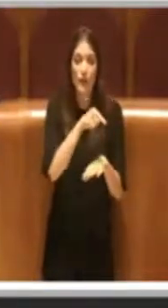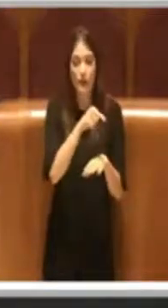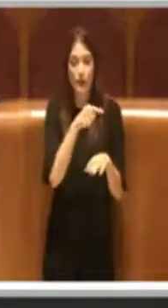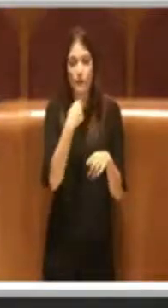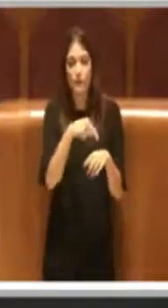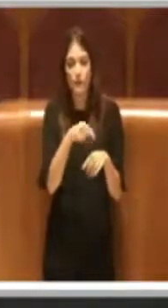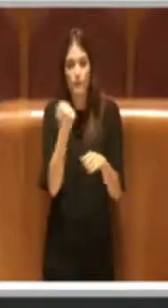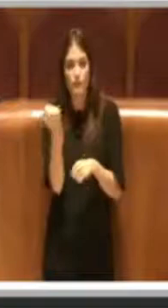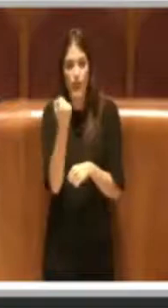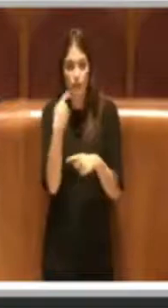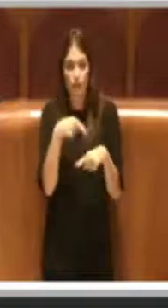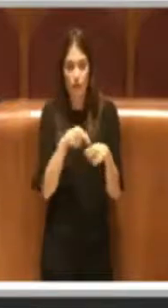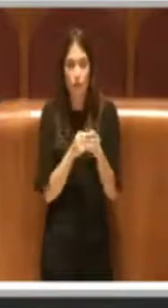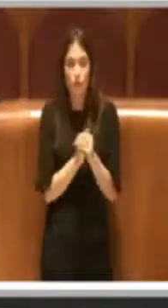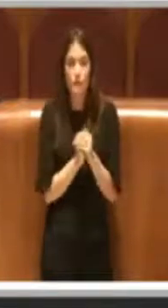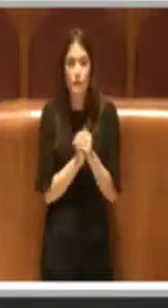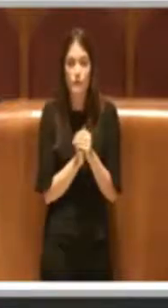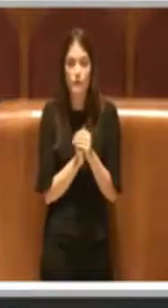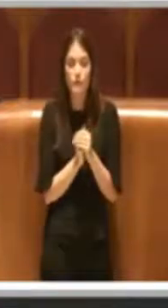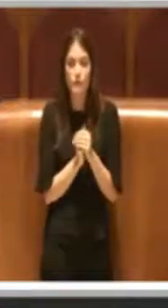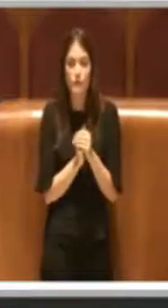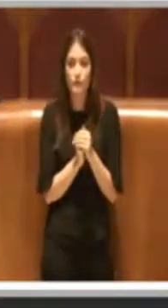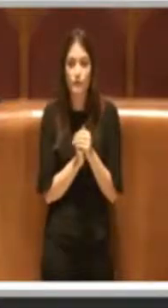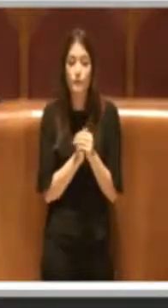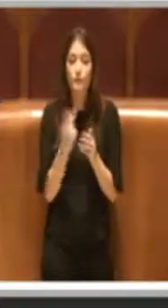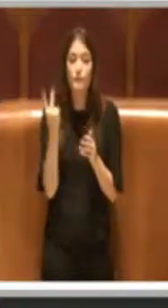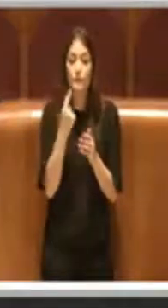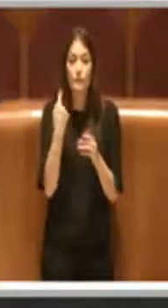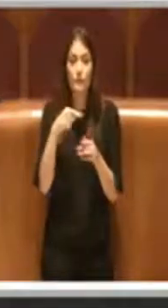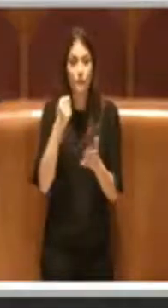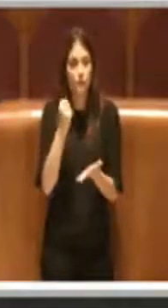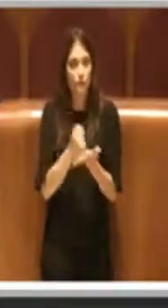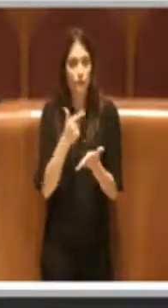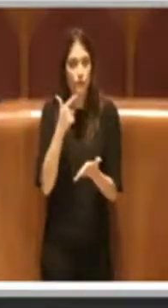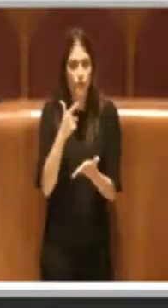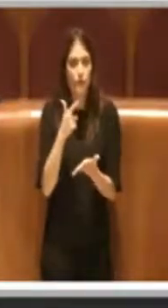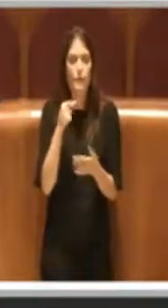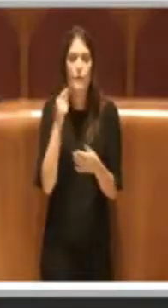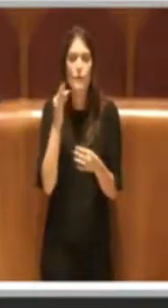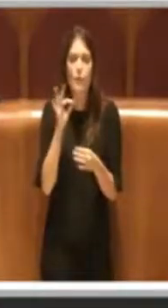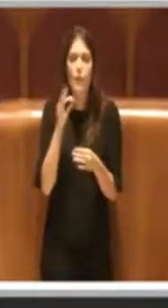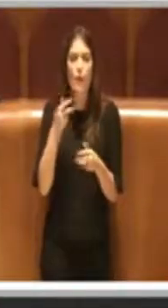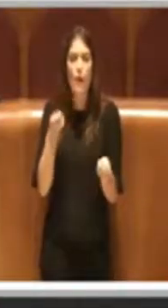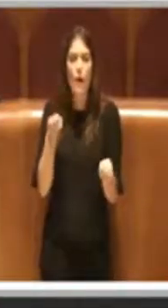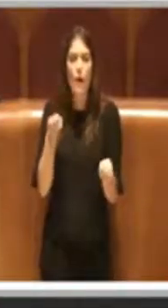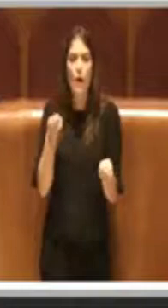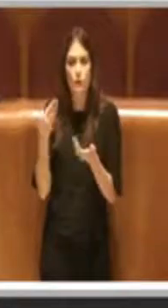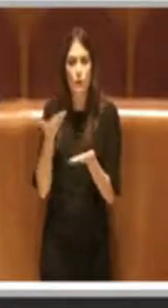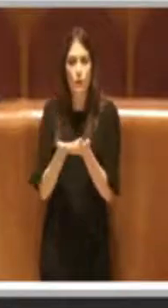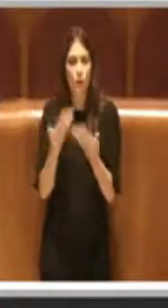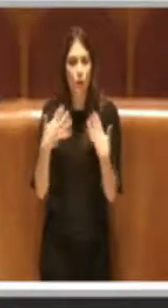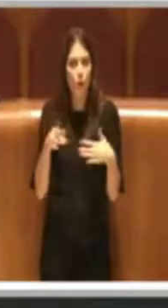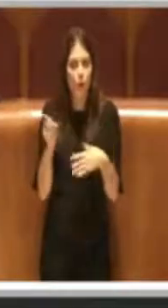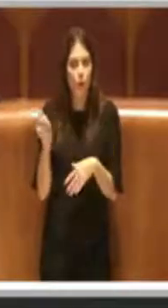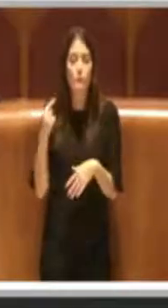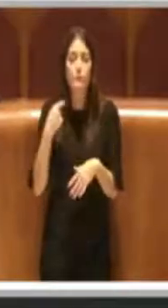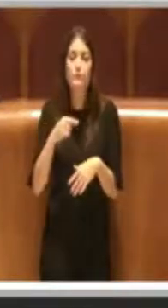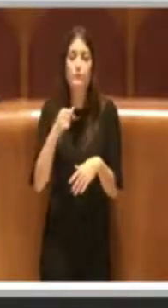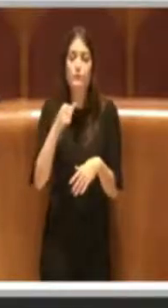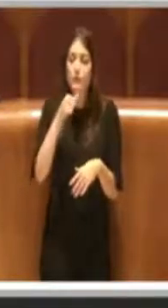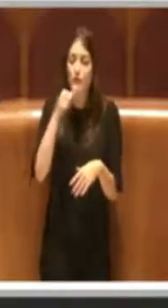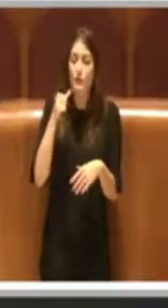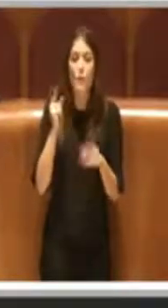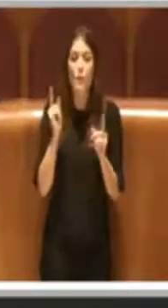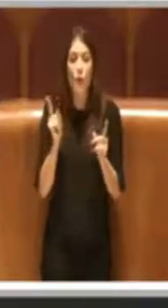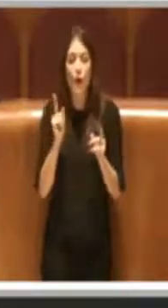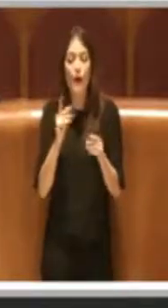attuare un intervento così radicale sul regolamento in oggetto come quello che oggi la nostra amministrazione propone, si è reso necessario avviare l'iter